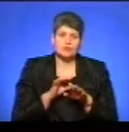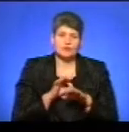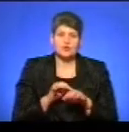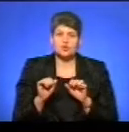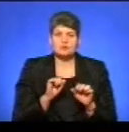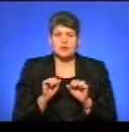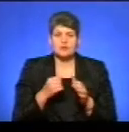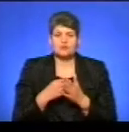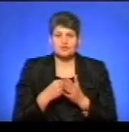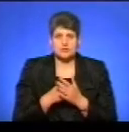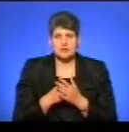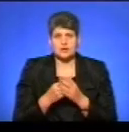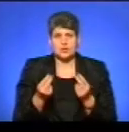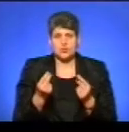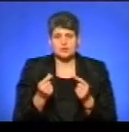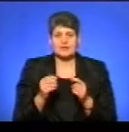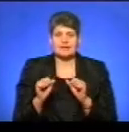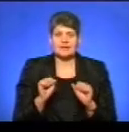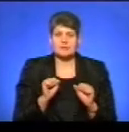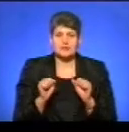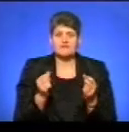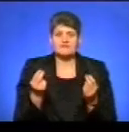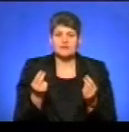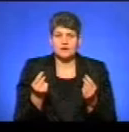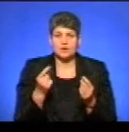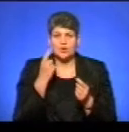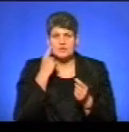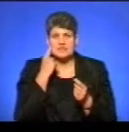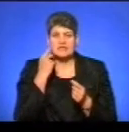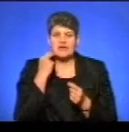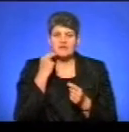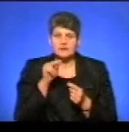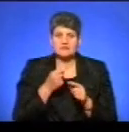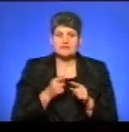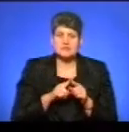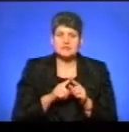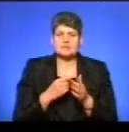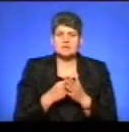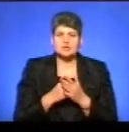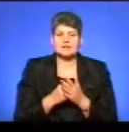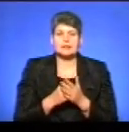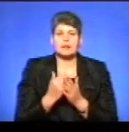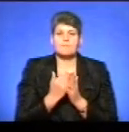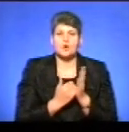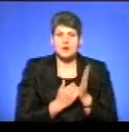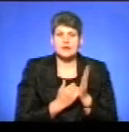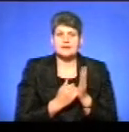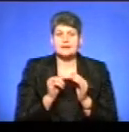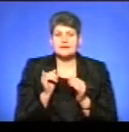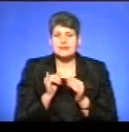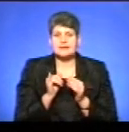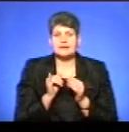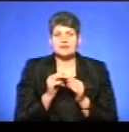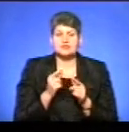розпорядниками бюджетних коштів, Департаментом фінансів, оцінка ефективності цих бюджетних програм. І,